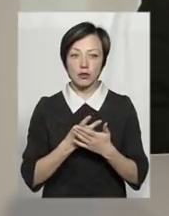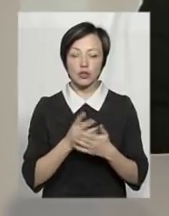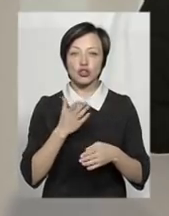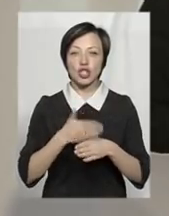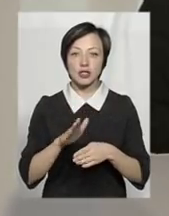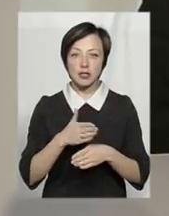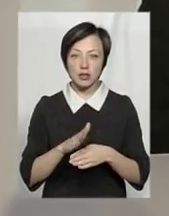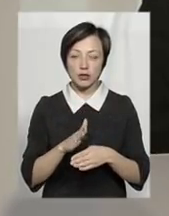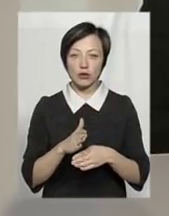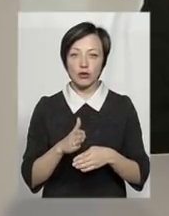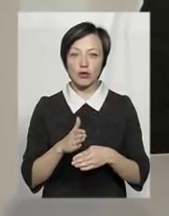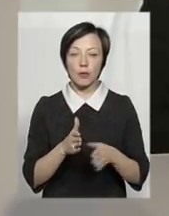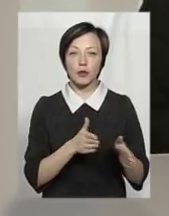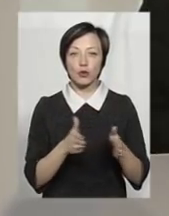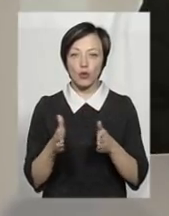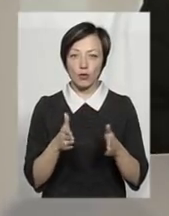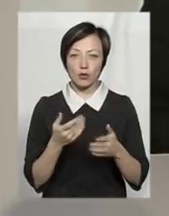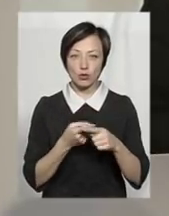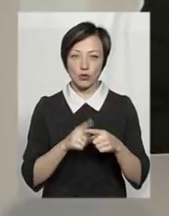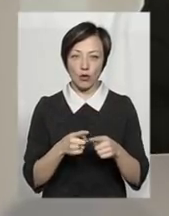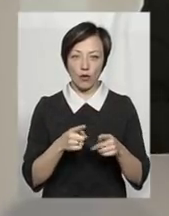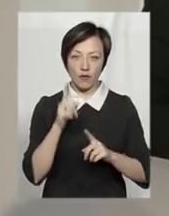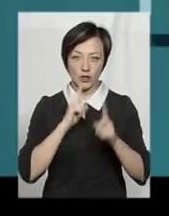частину, точніше підготовку до цього віче.